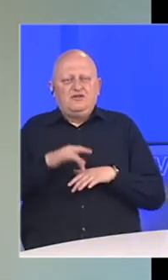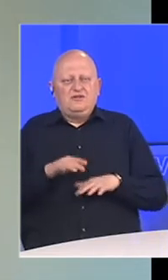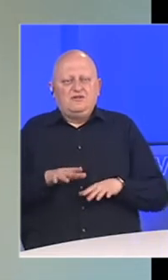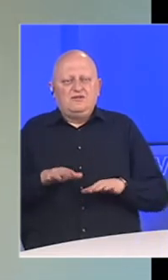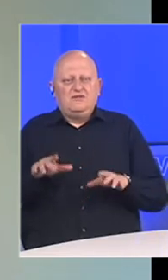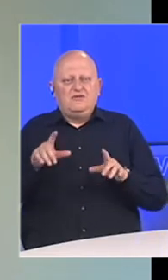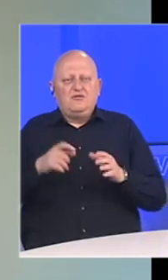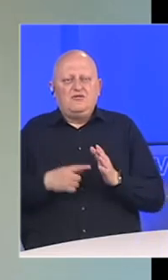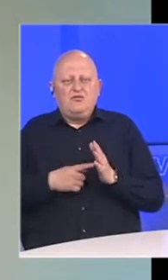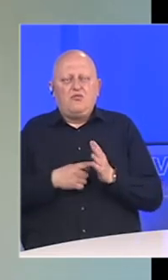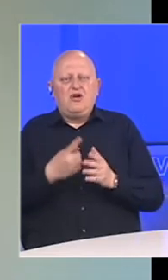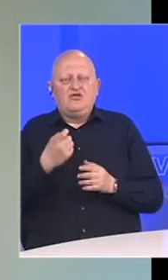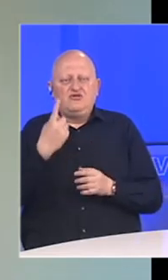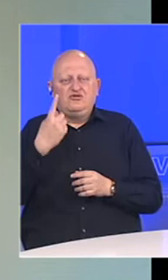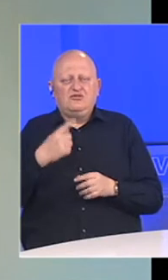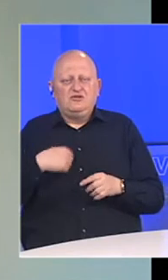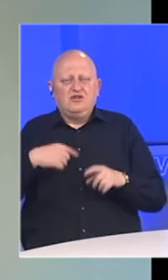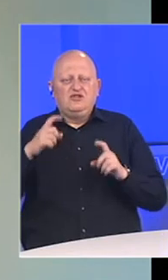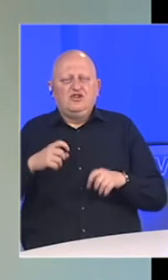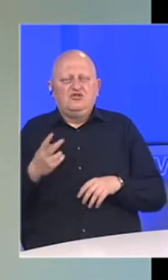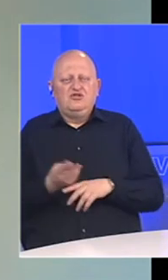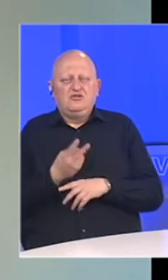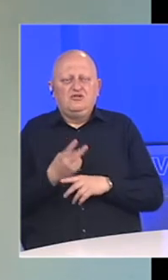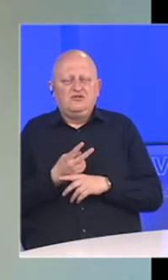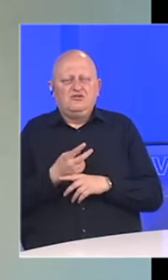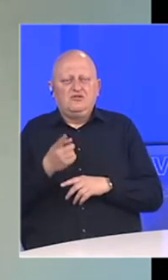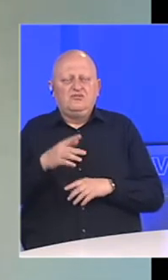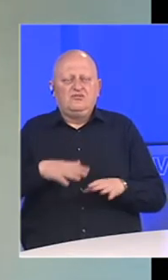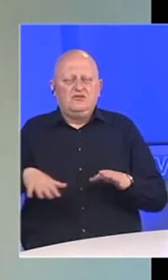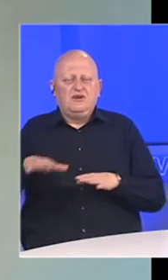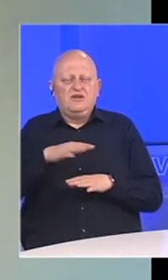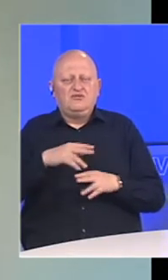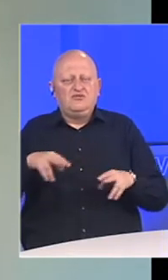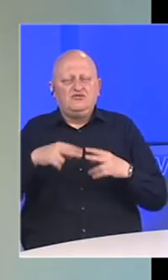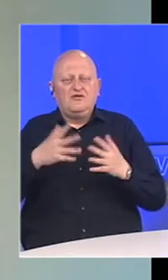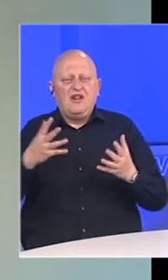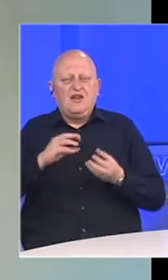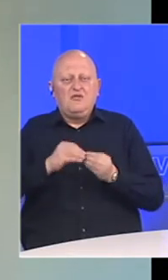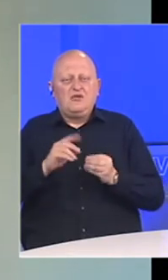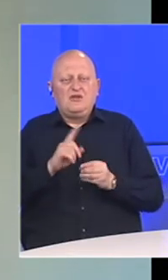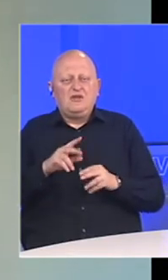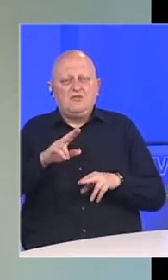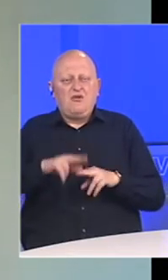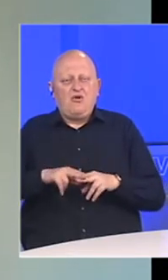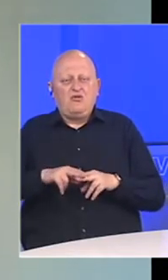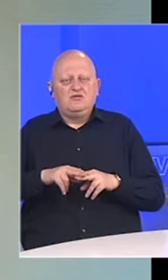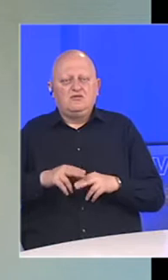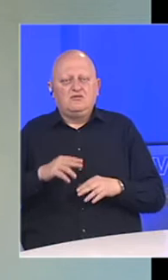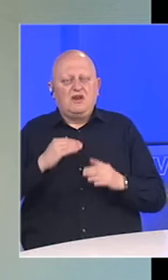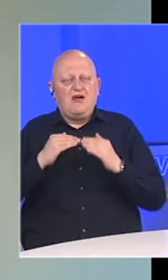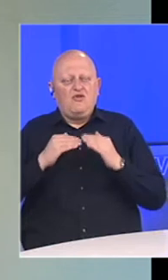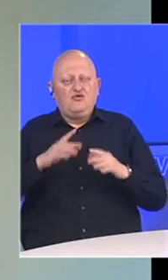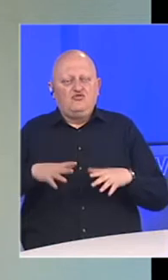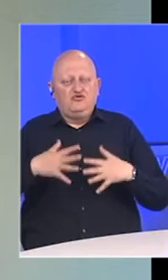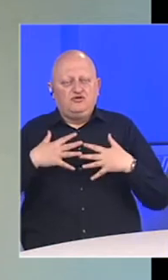koronavirusa pokazao je još jednom da se Romi u našoj državi, ali i u regionu, sočavaju sa problema koji nikoga ne bi smijelo da ostavi ravnodušniji.